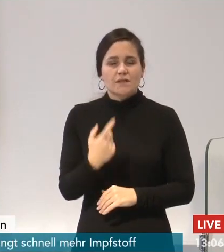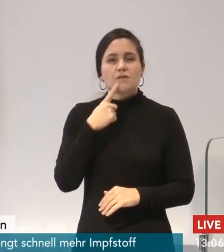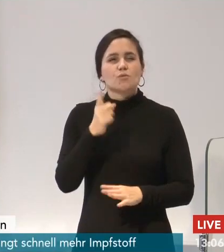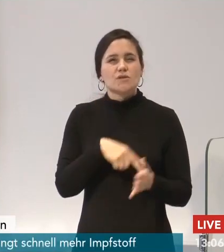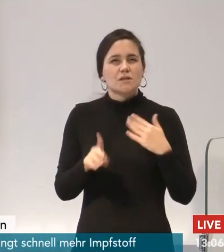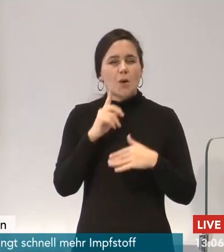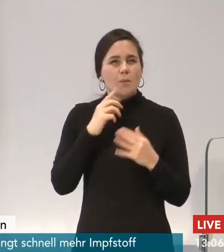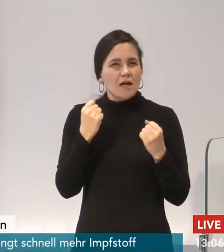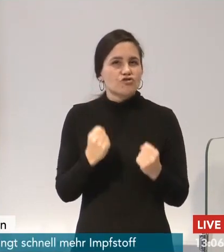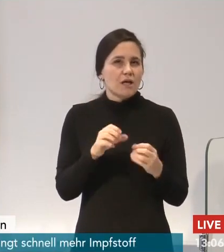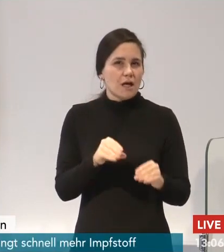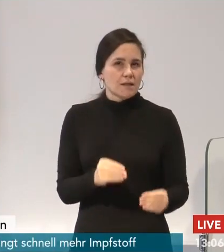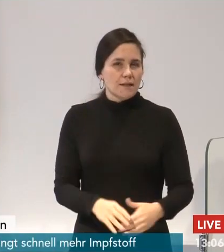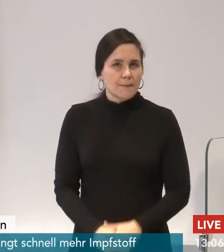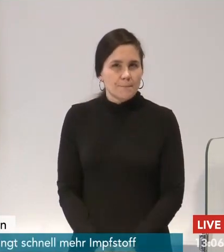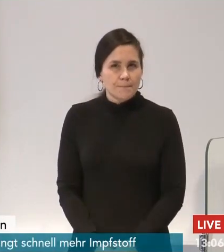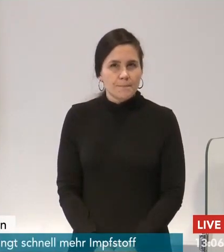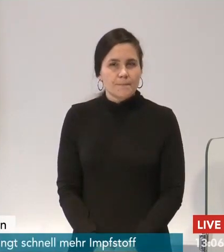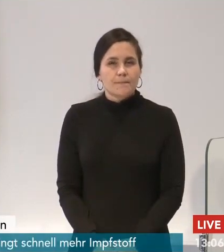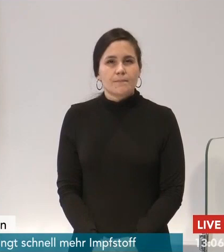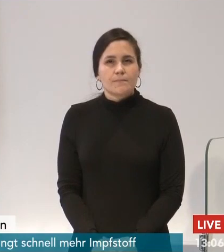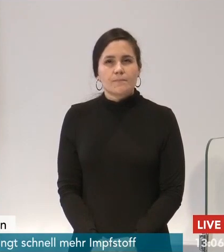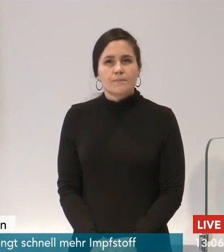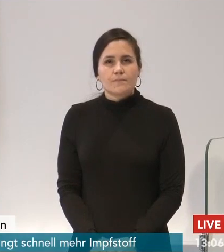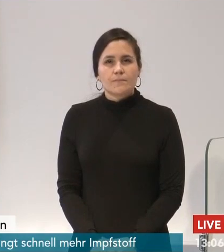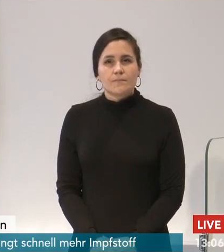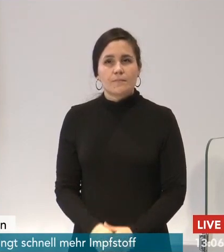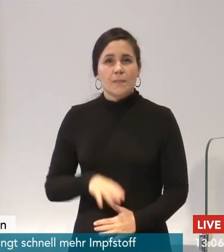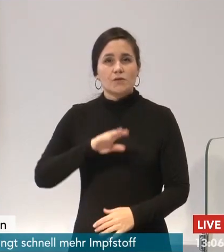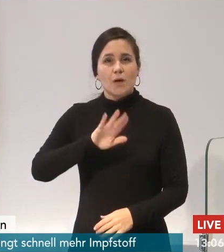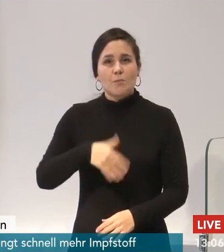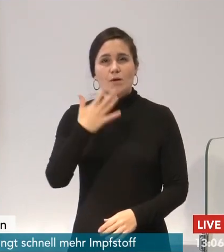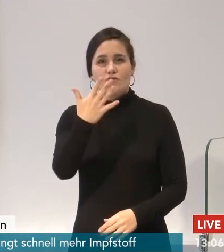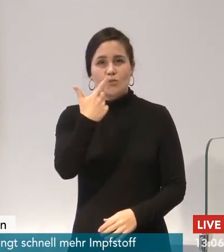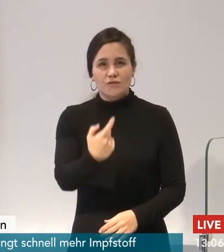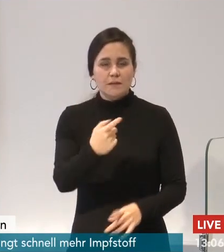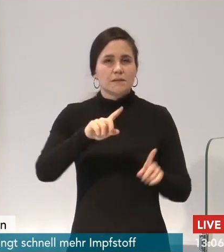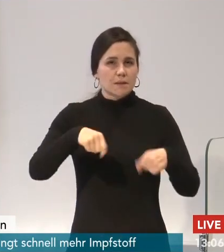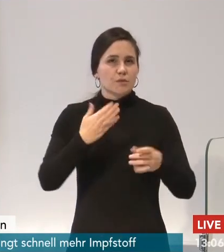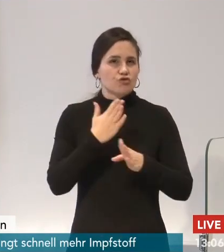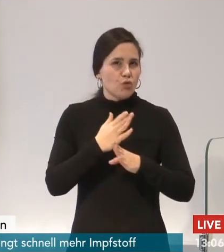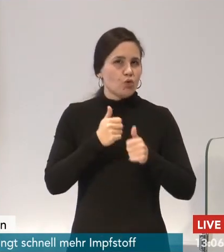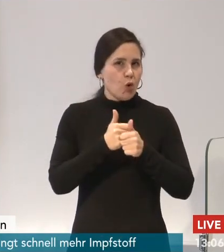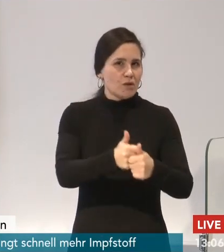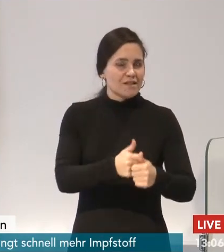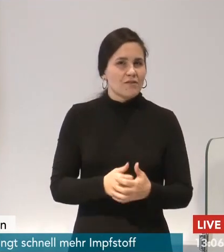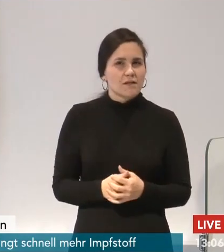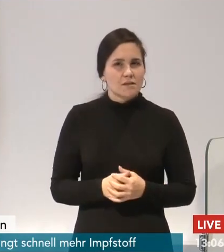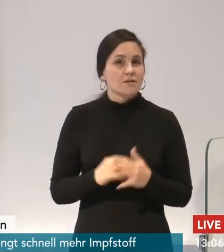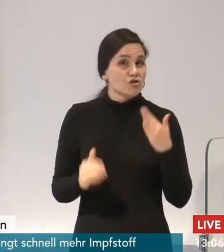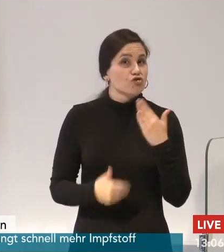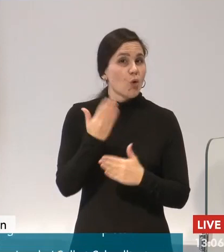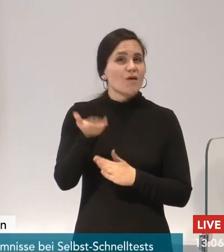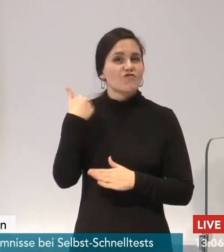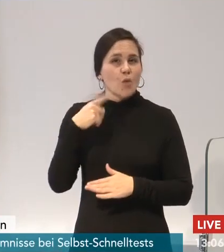konkrete Konsequenzen müssen mit dem Wert 25 verbunden sein. Und es gibt eine zweite Lehre, die wir ziehen sollten,